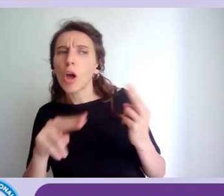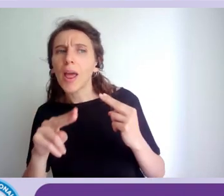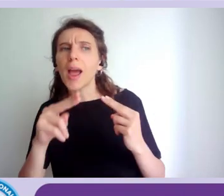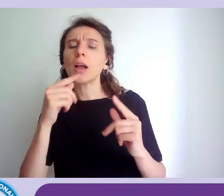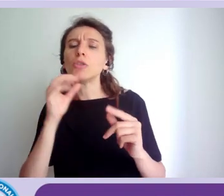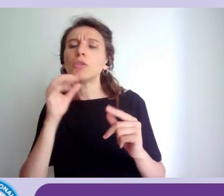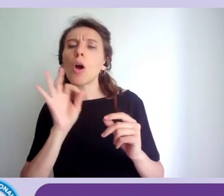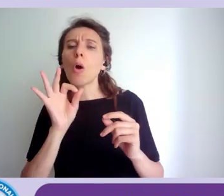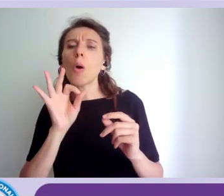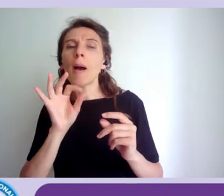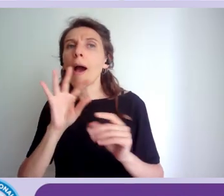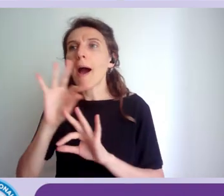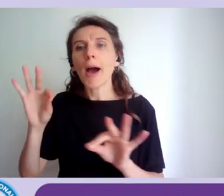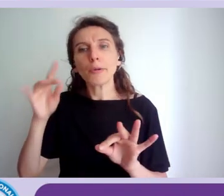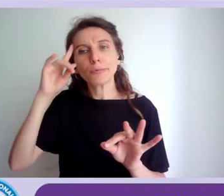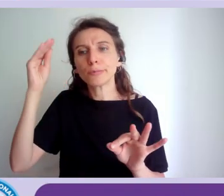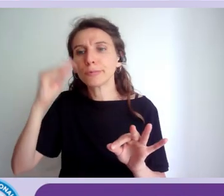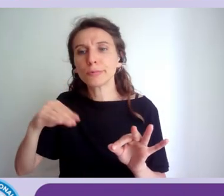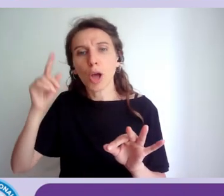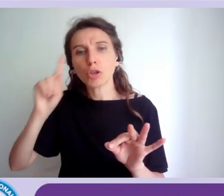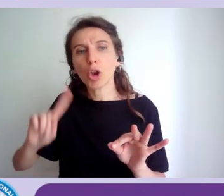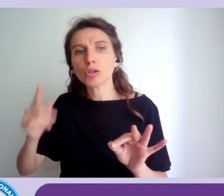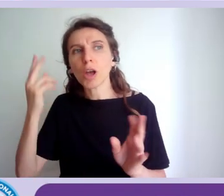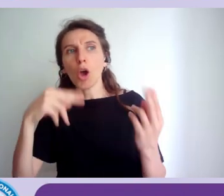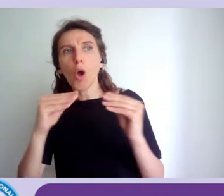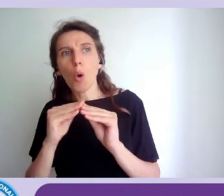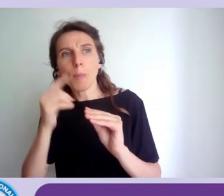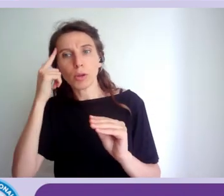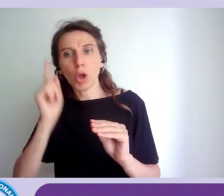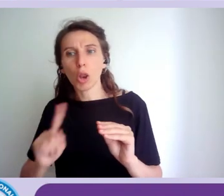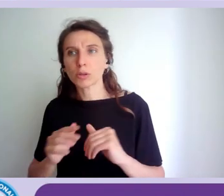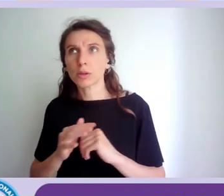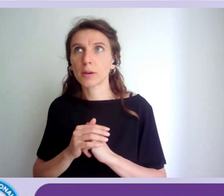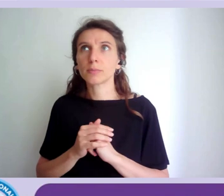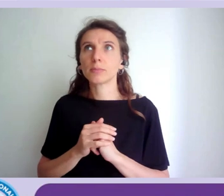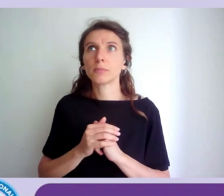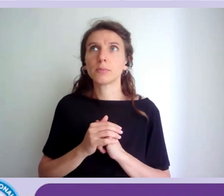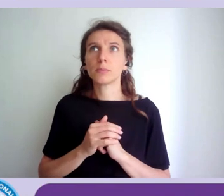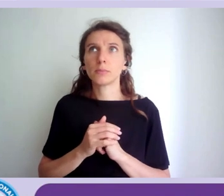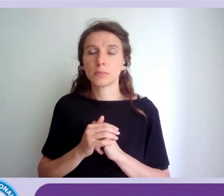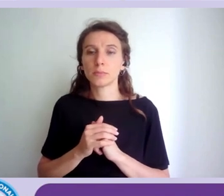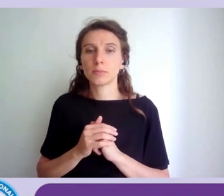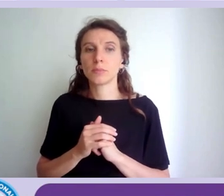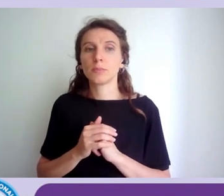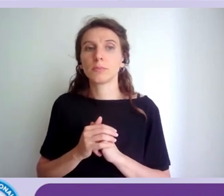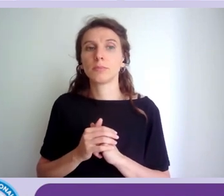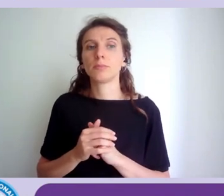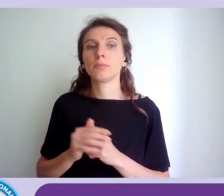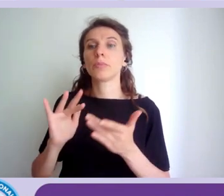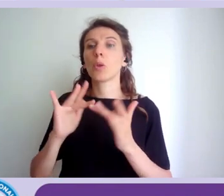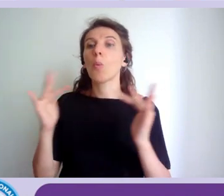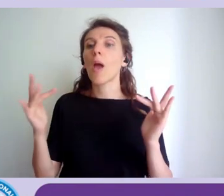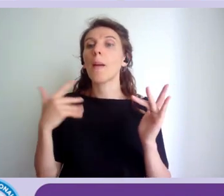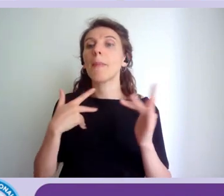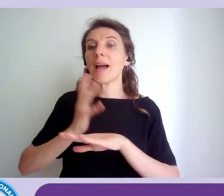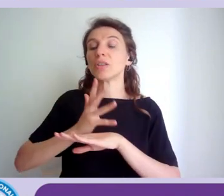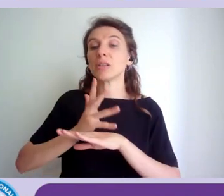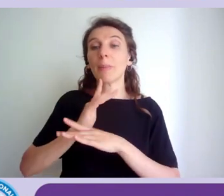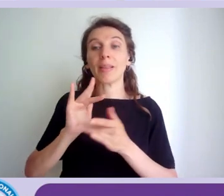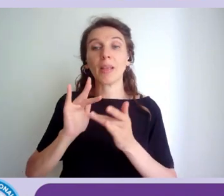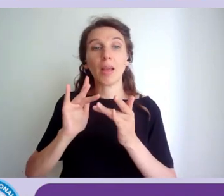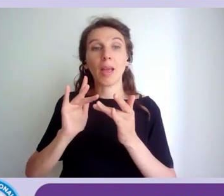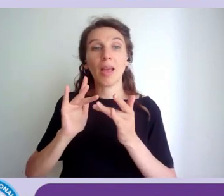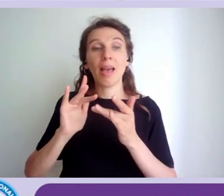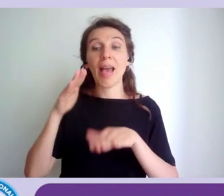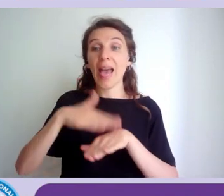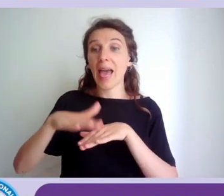casi purtroppo non sanno nemmeno come correggere la problematica infatti il web accessibility expert attenzione non